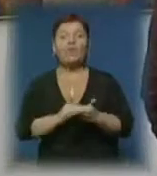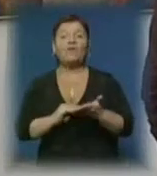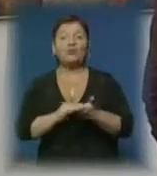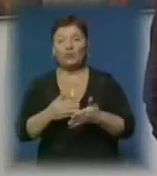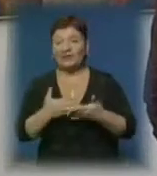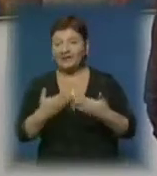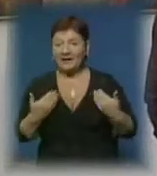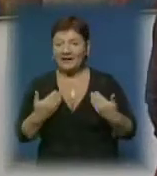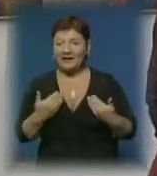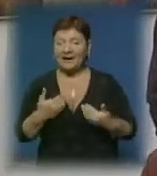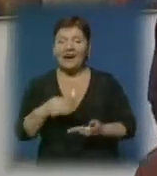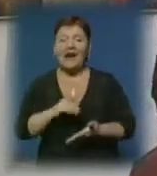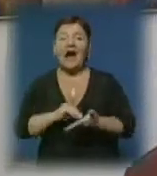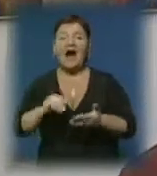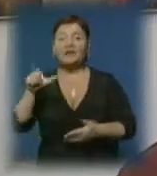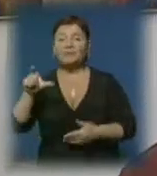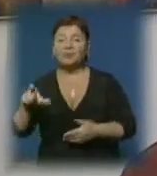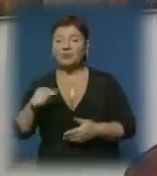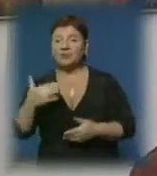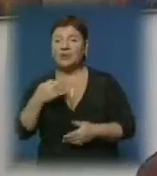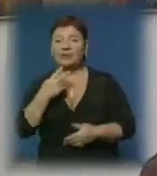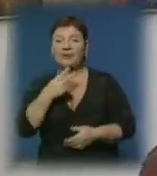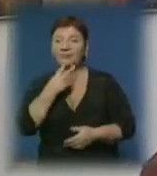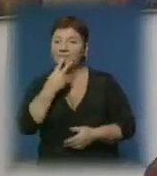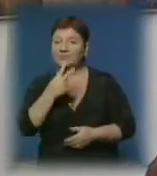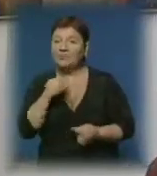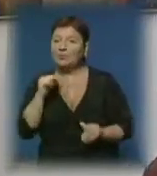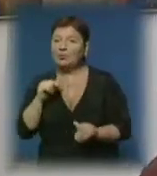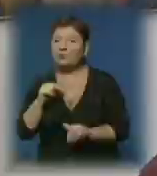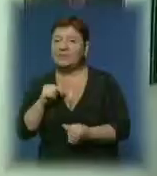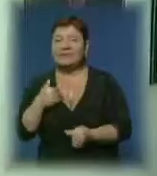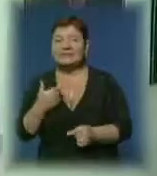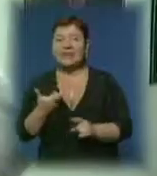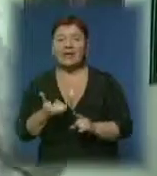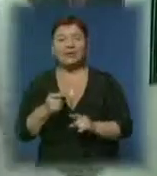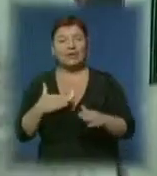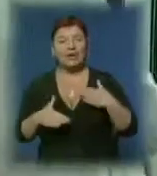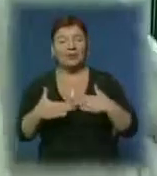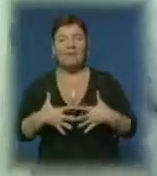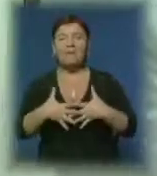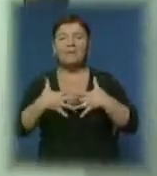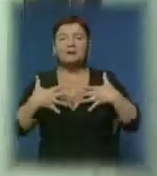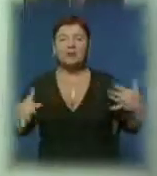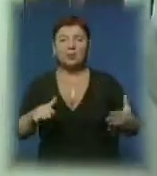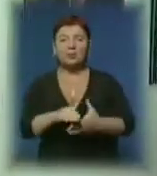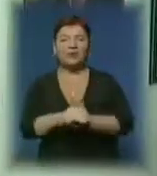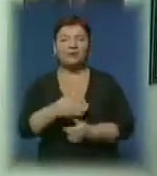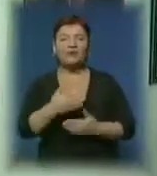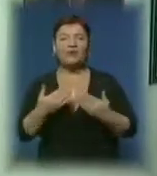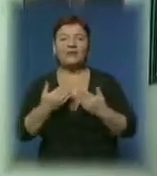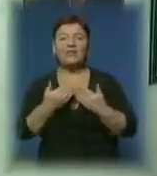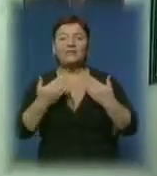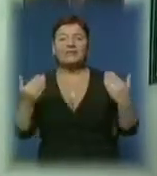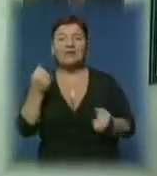є. Автори вже один друг на другого не подобні. А це дуже мене радує». Масштаб цьогорічної колективної виставки, певно,